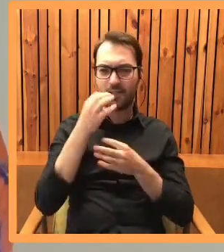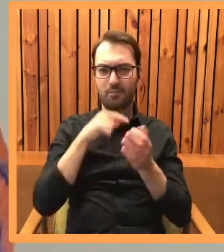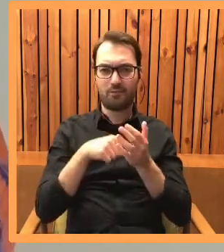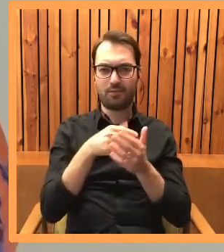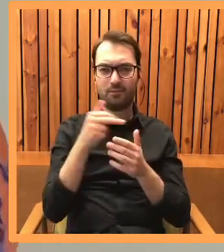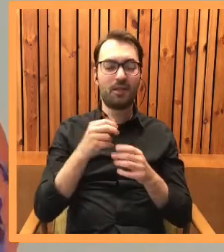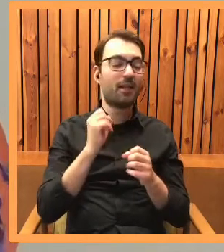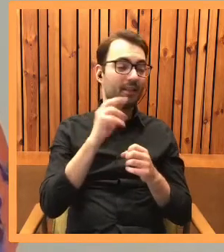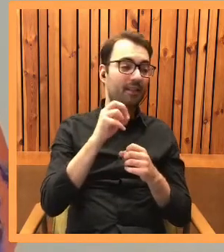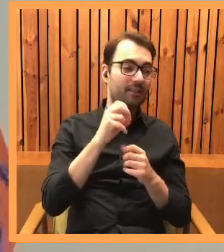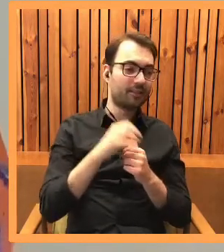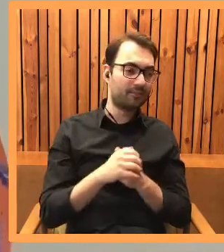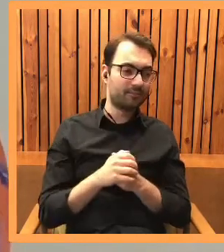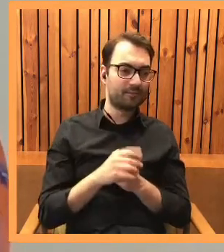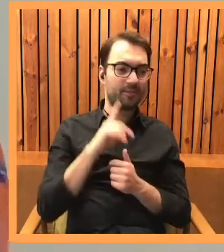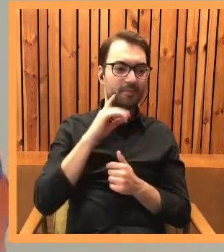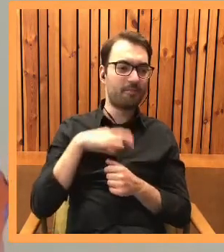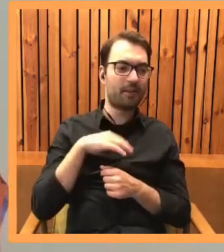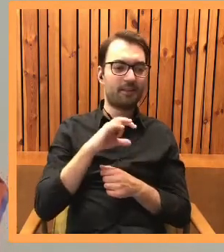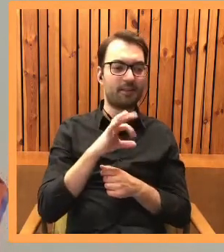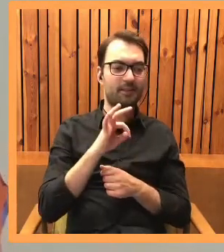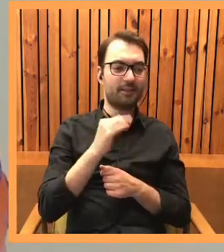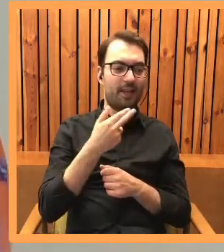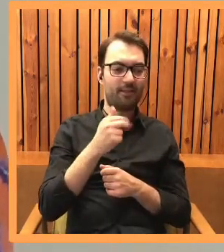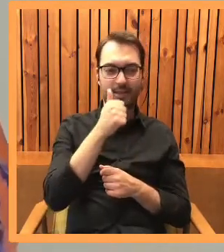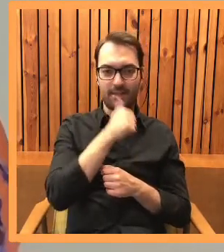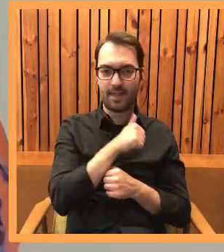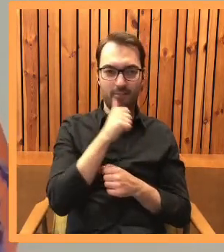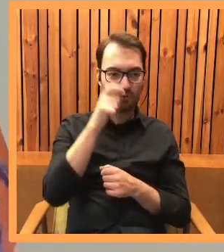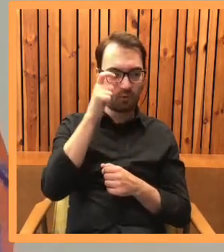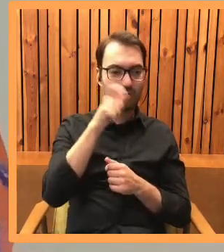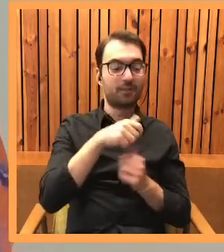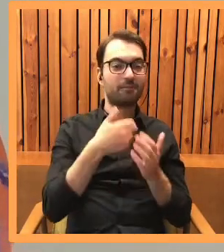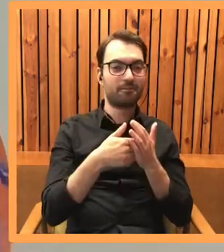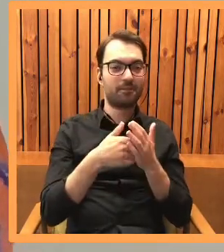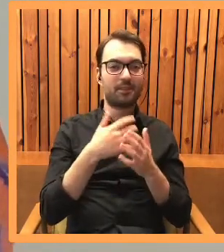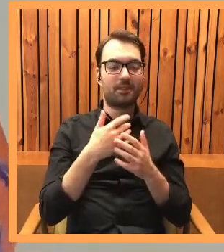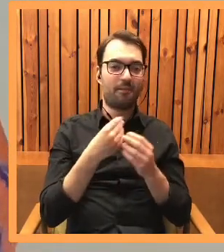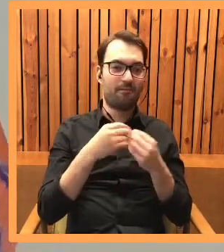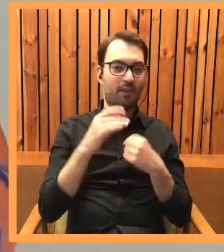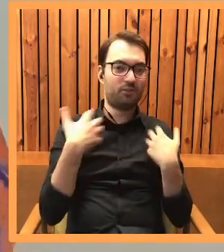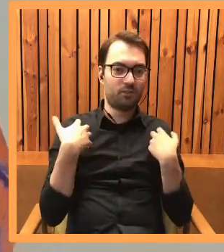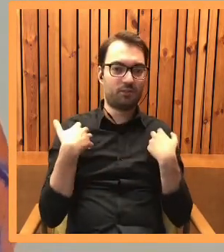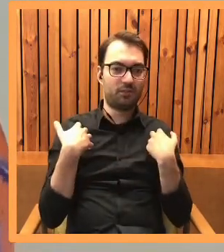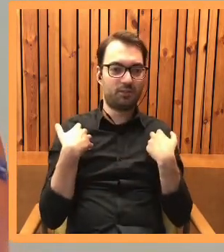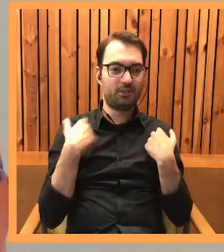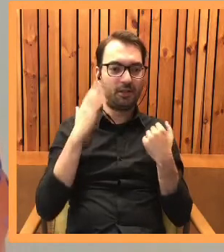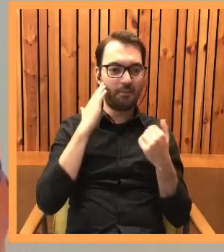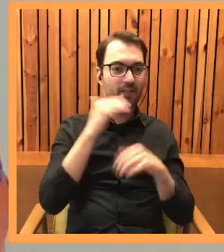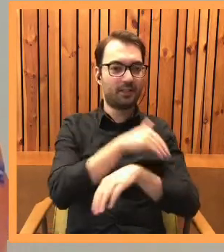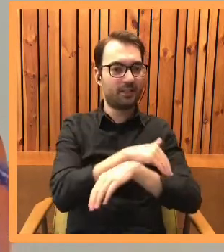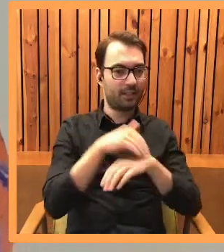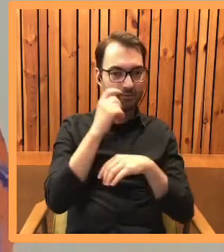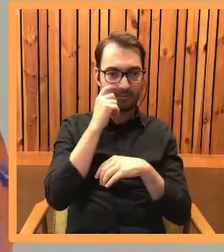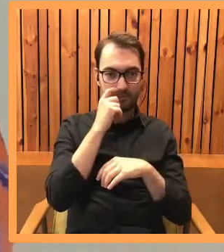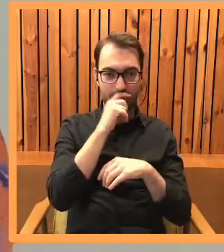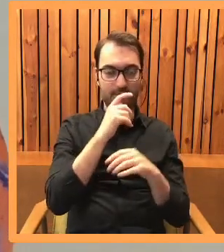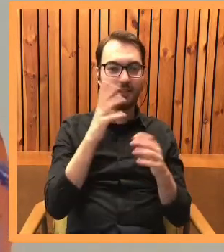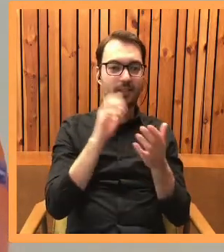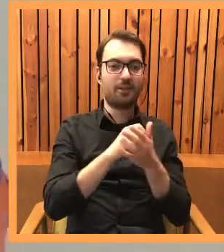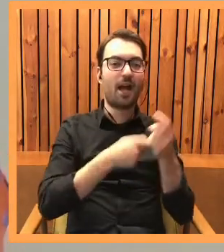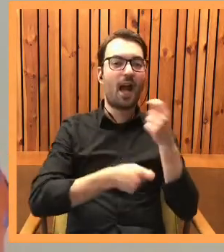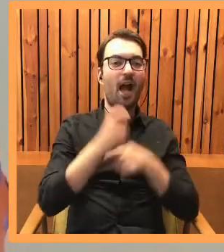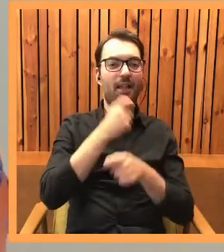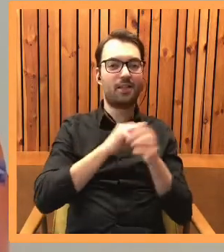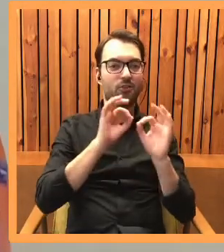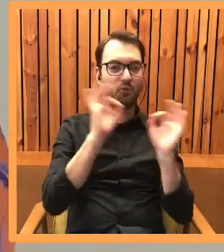Tak, tak. Pan Stefan jest postacią zagadkową. Ponieważ przez większość swojego życia mieszkał za granicą i zajmował się handlem